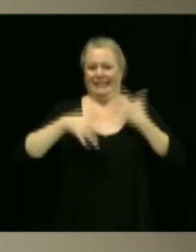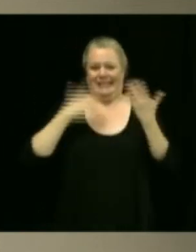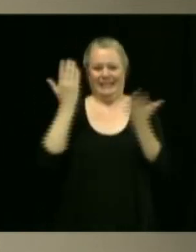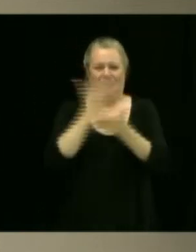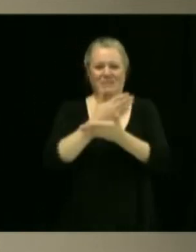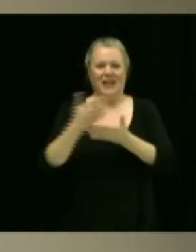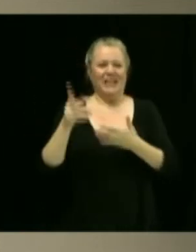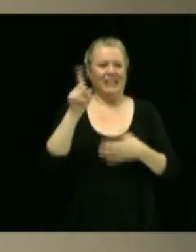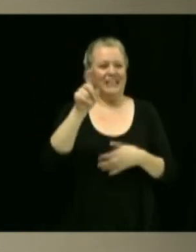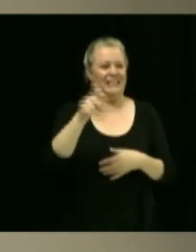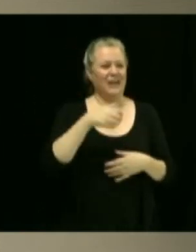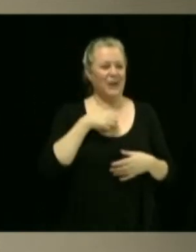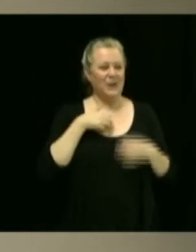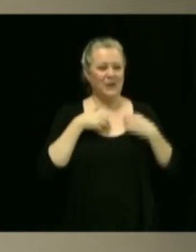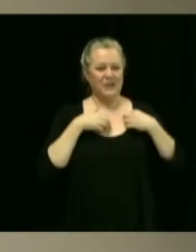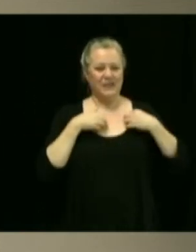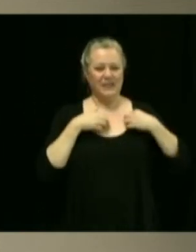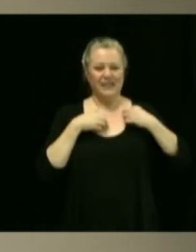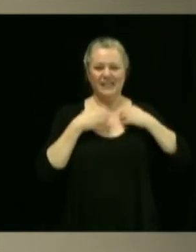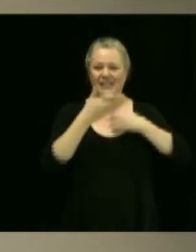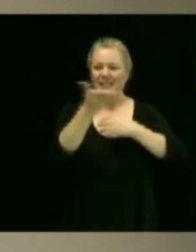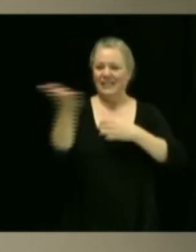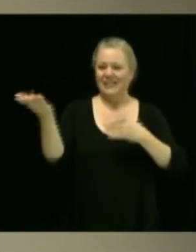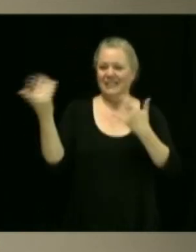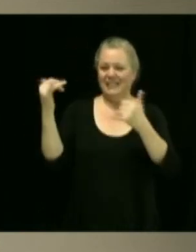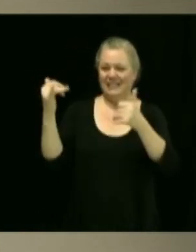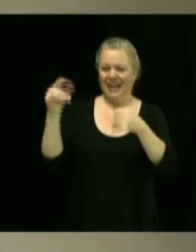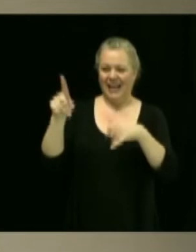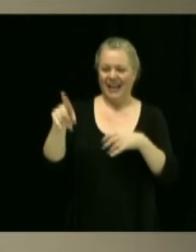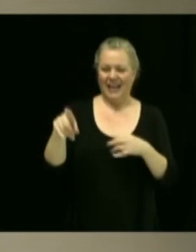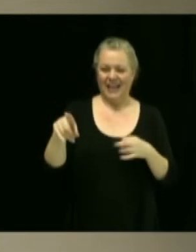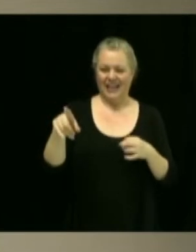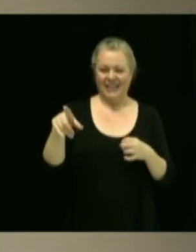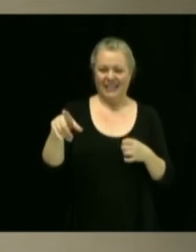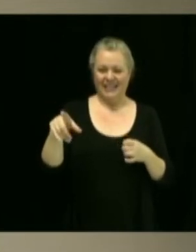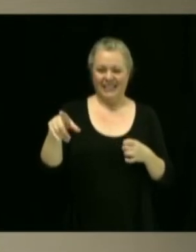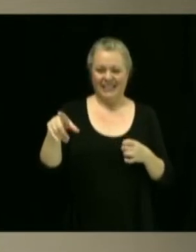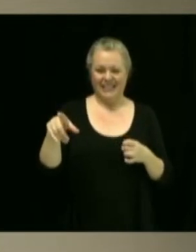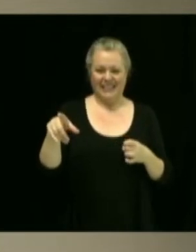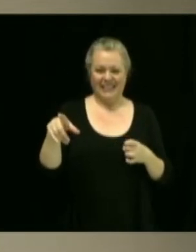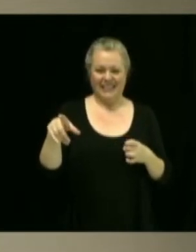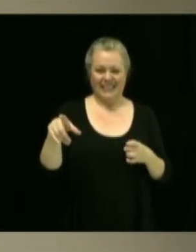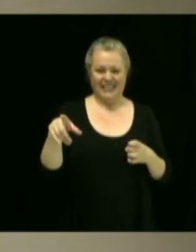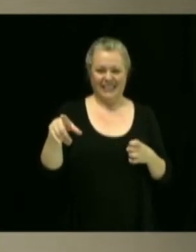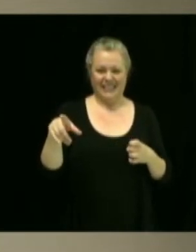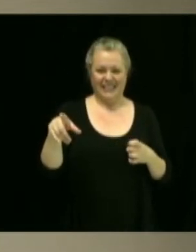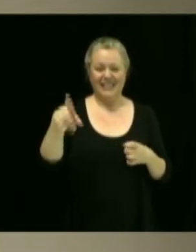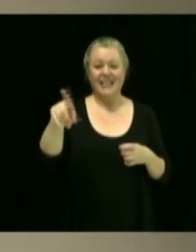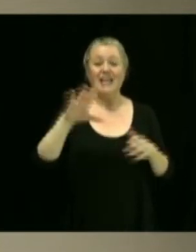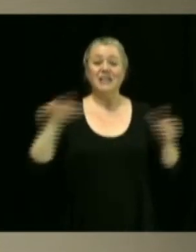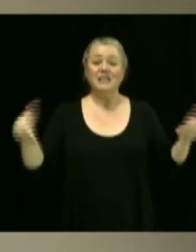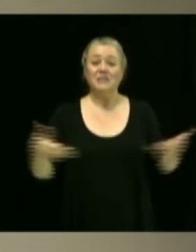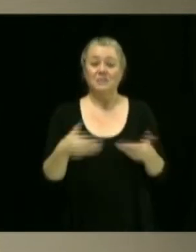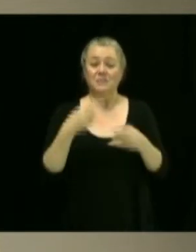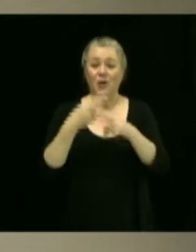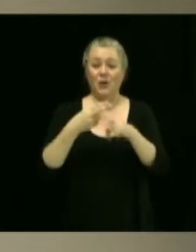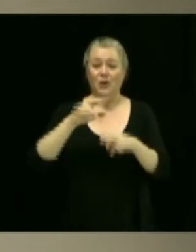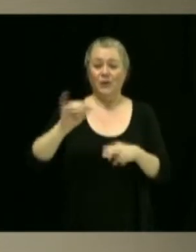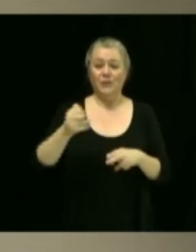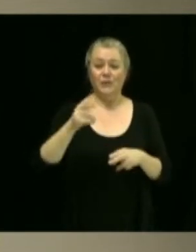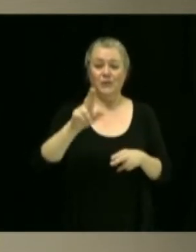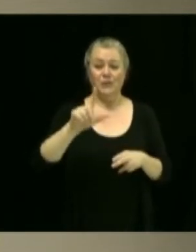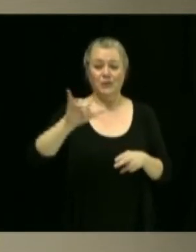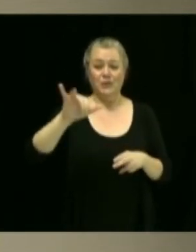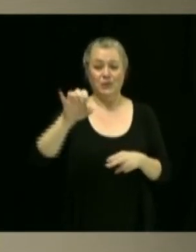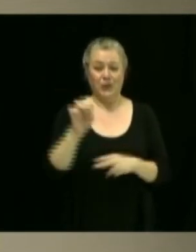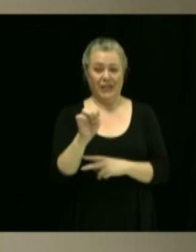questions. Est-ce qu'on aurait des questions dans la salle? Bien, moi. Je me présente, Julie. J'ai